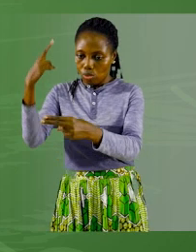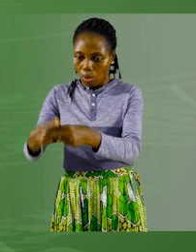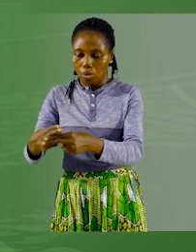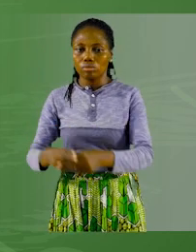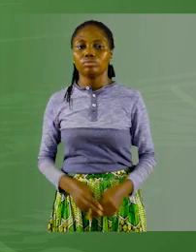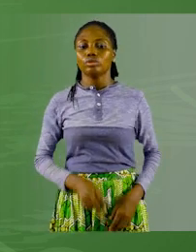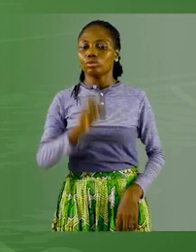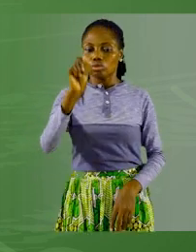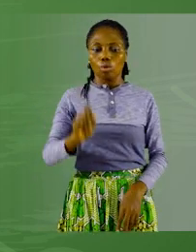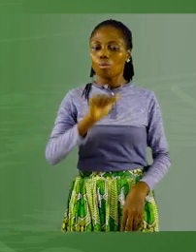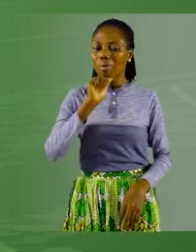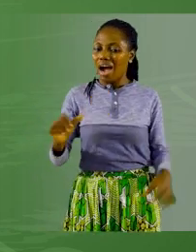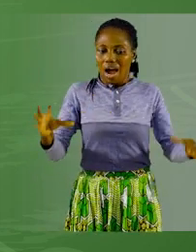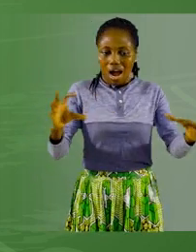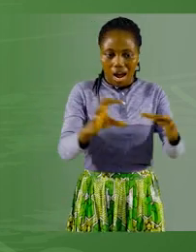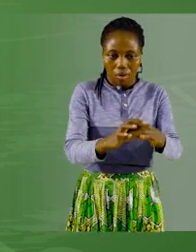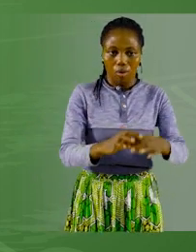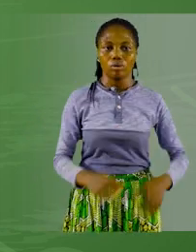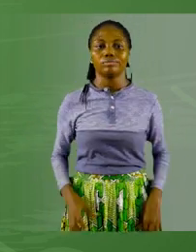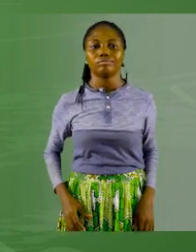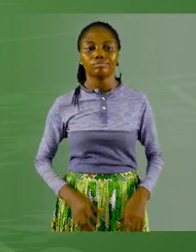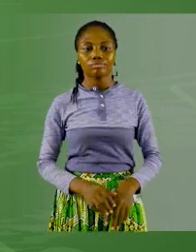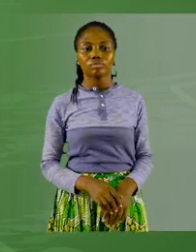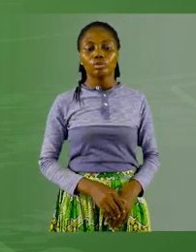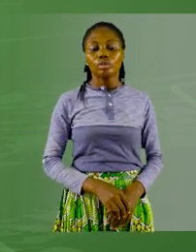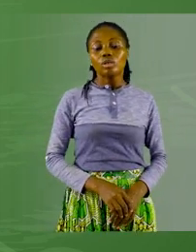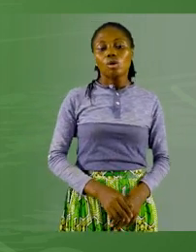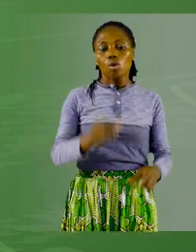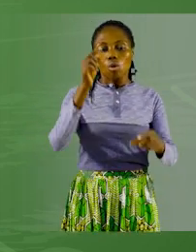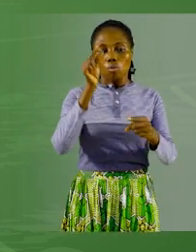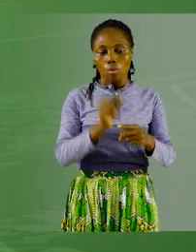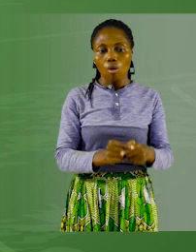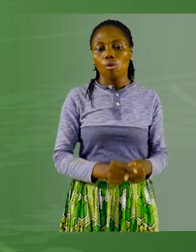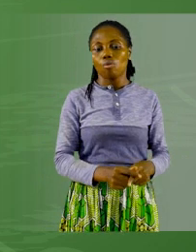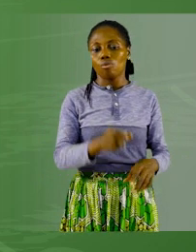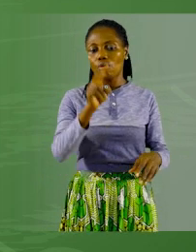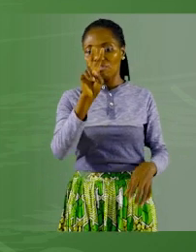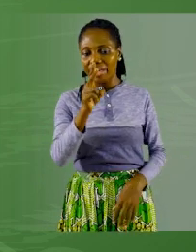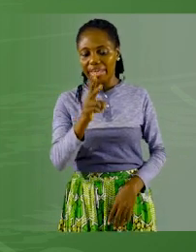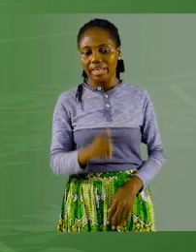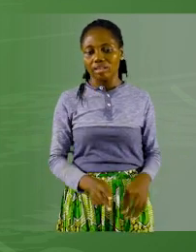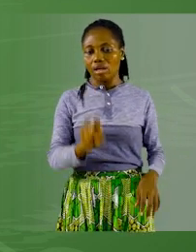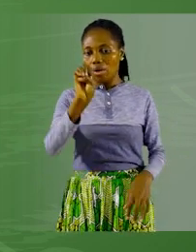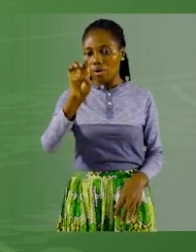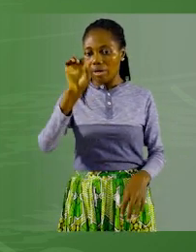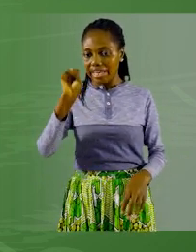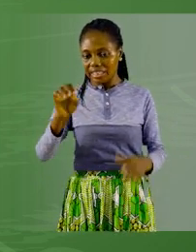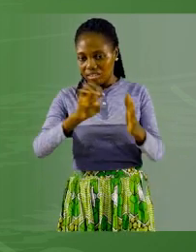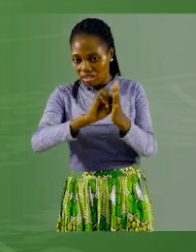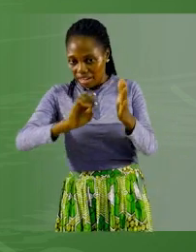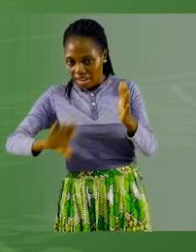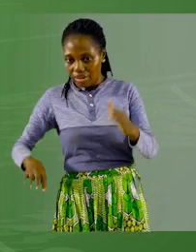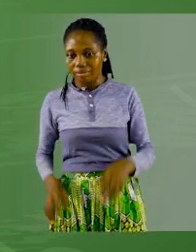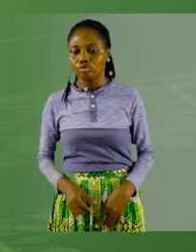gendarmes portent des tenues vêtes bouteilles. Il n'y a donc pas d'accord. Voilà comment s'écrit